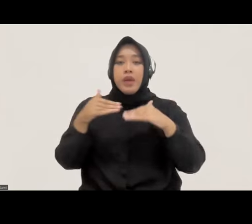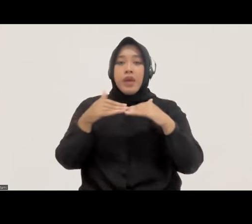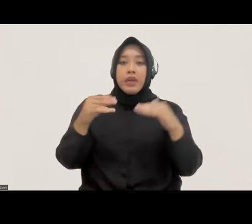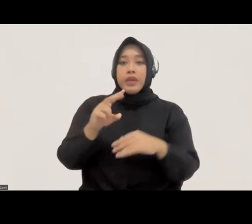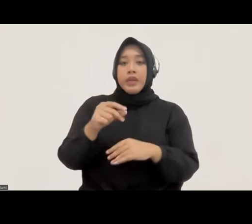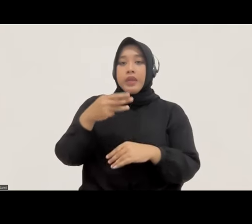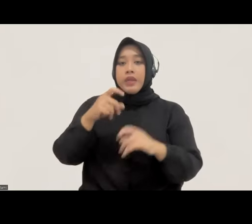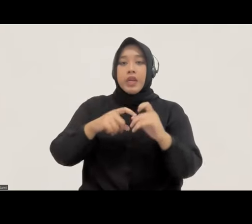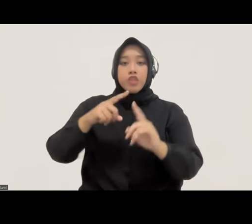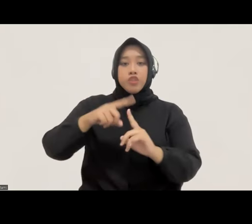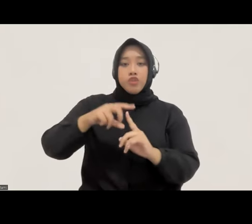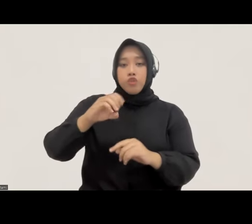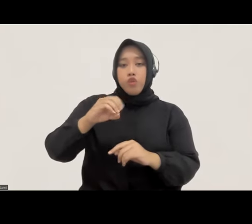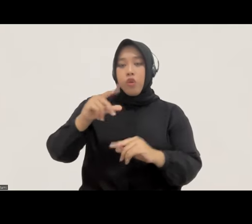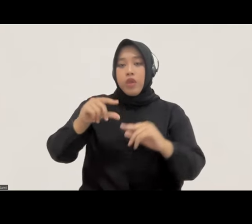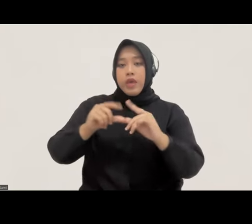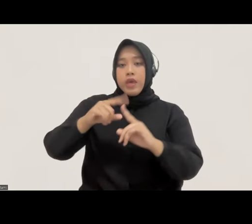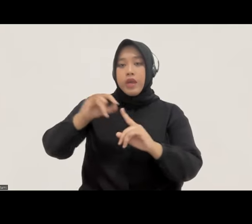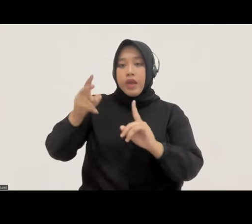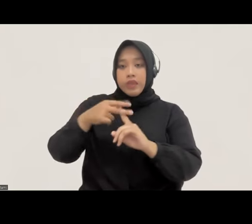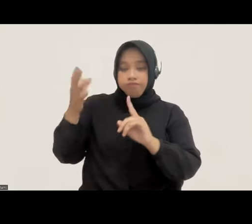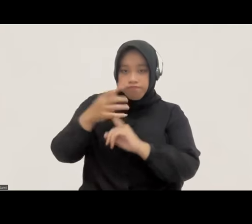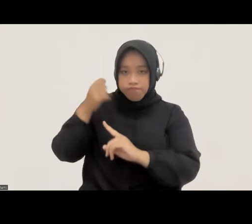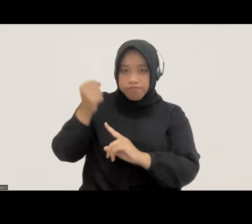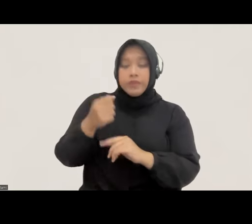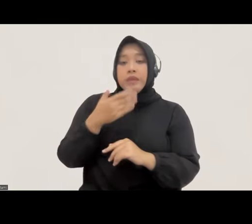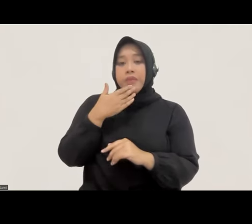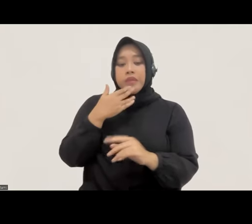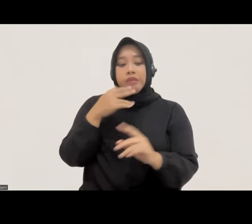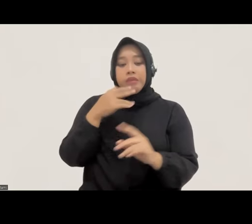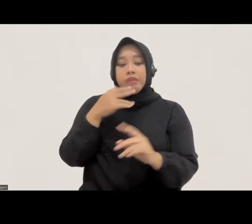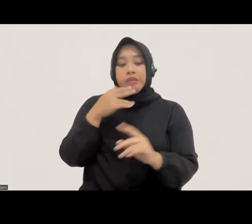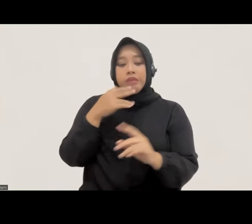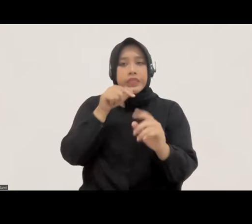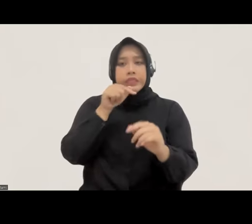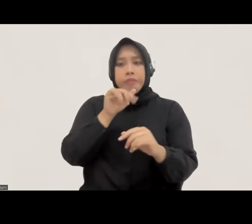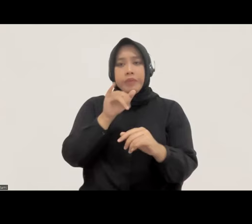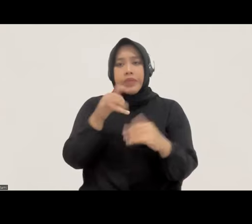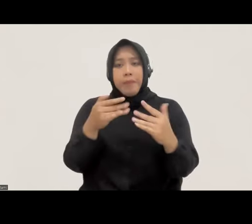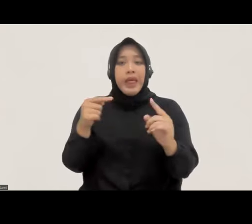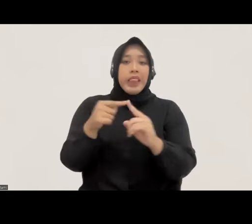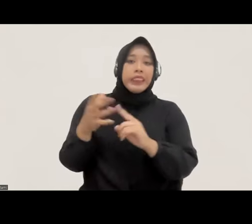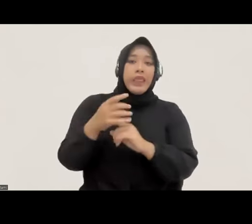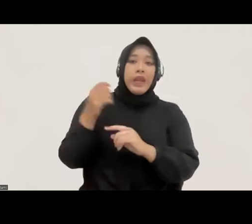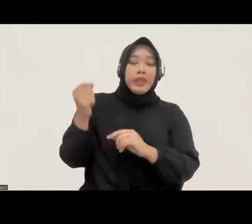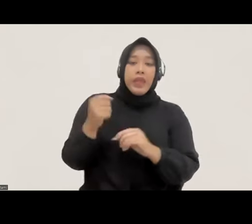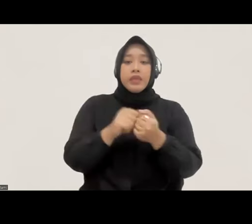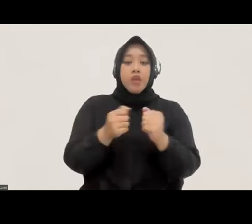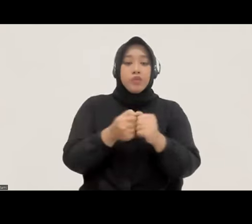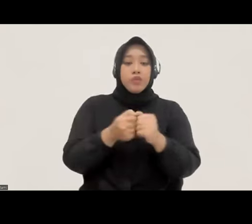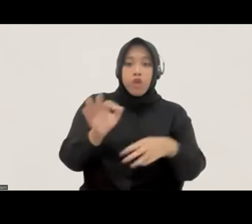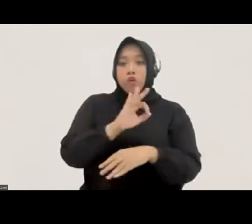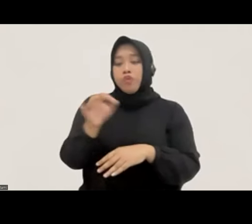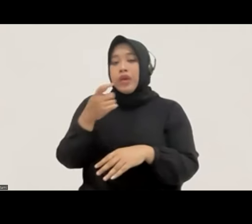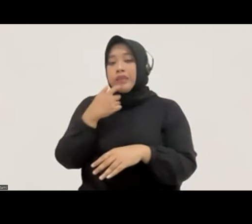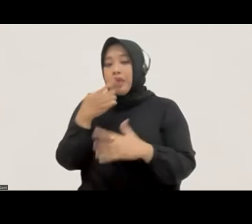dicapai. Seringkali keadilan restoratif kemudian dipandang sesederhana sebagai target penyelesaian suatu perkara, dan bukan sebagai